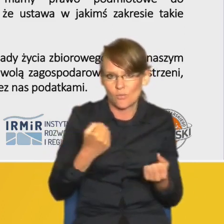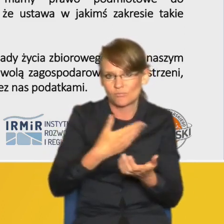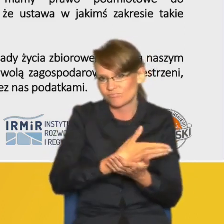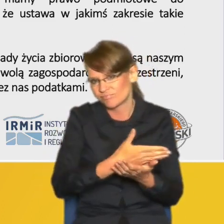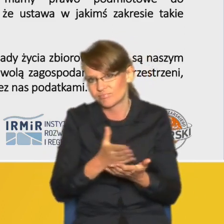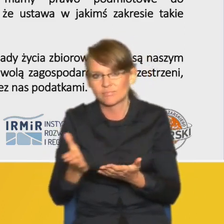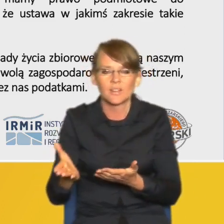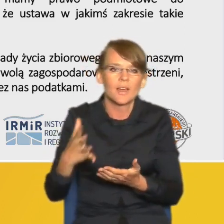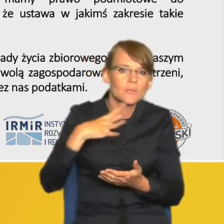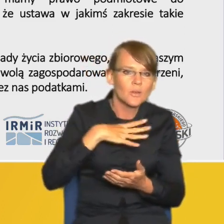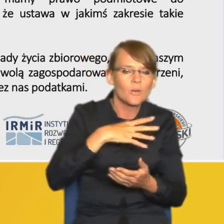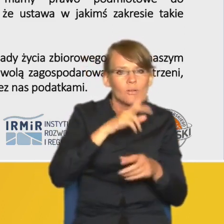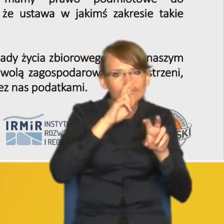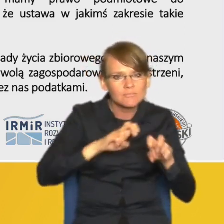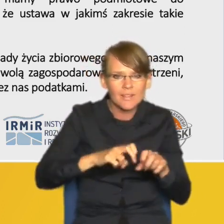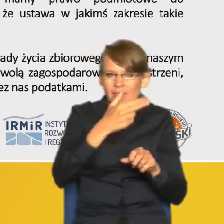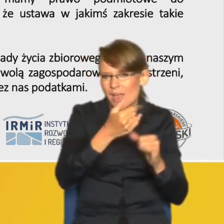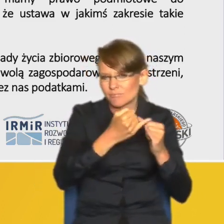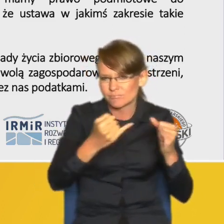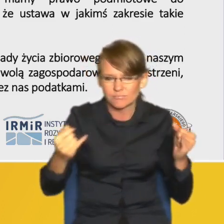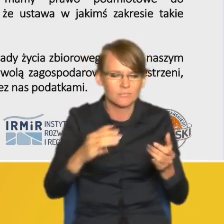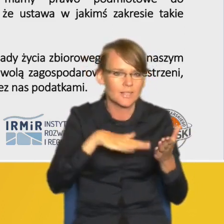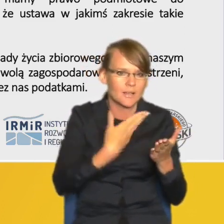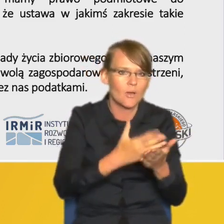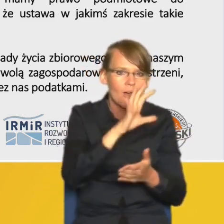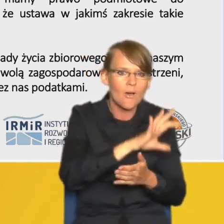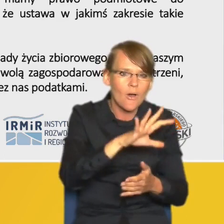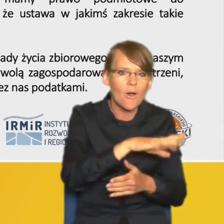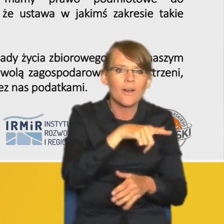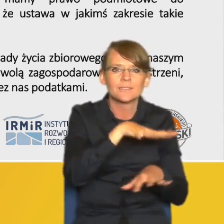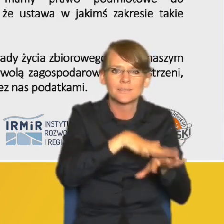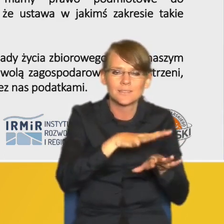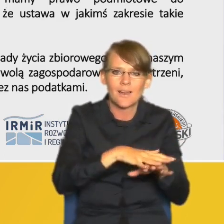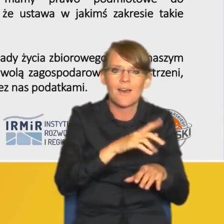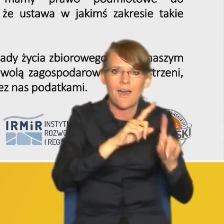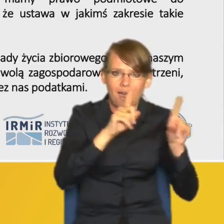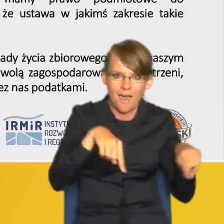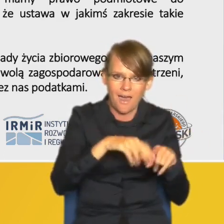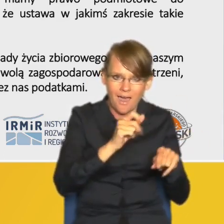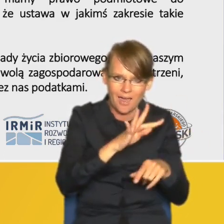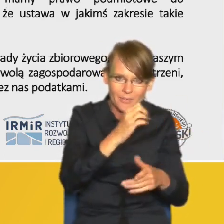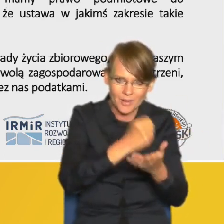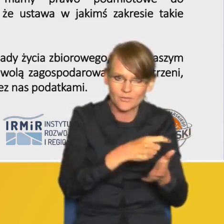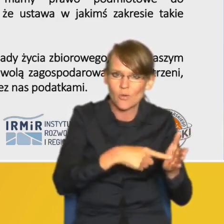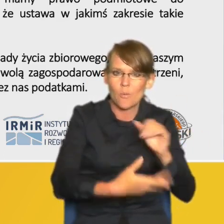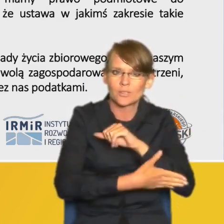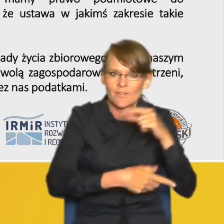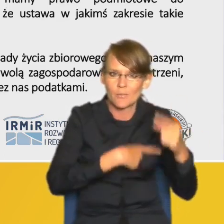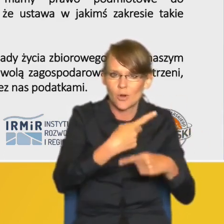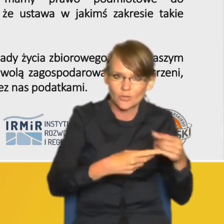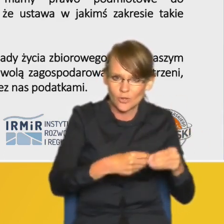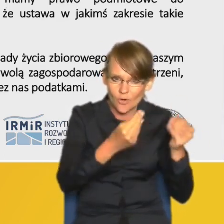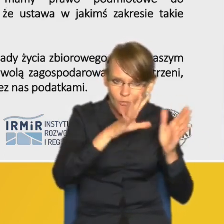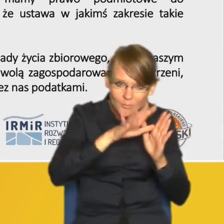takie zagadnienia jak obserwacja systemu aktów prawnych będących podstawą procesów urbanizacyjnych w tym w